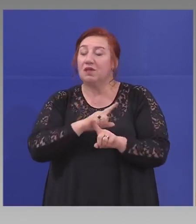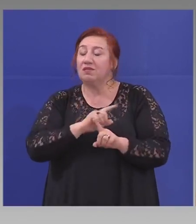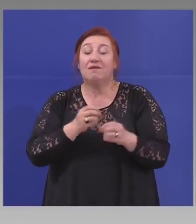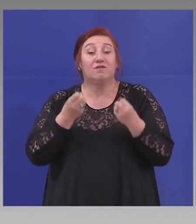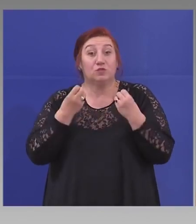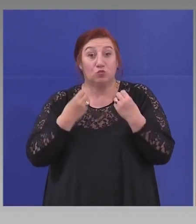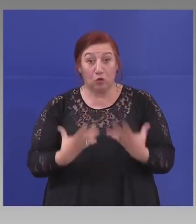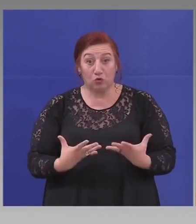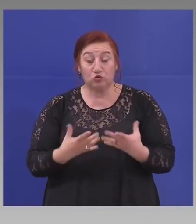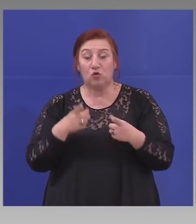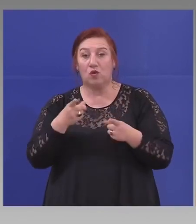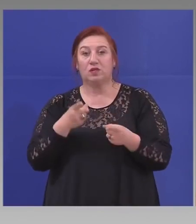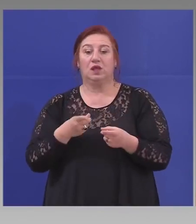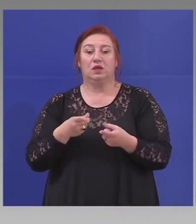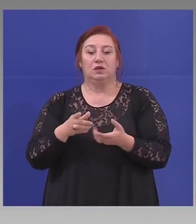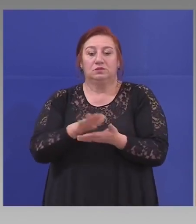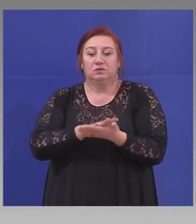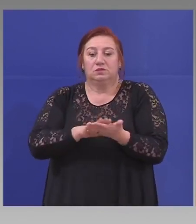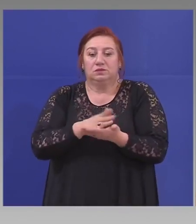справят.